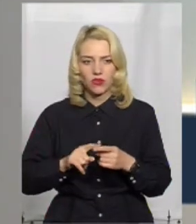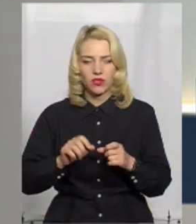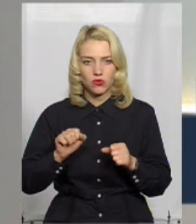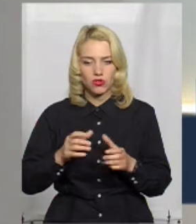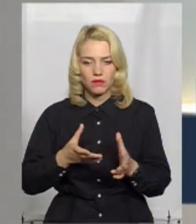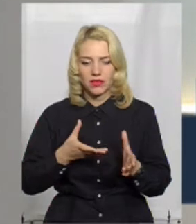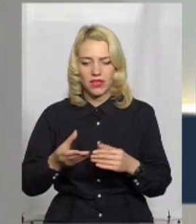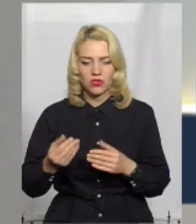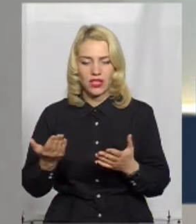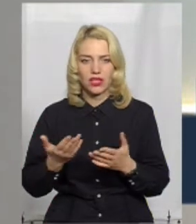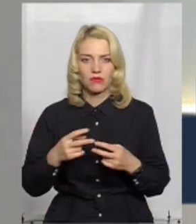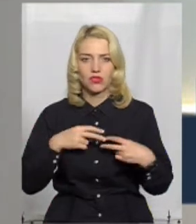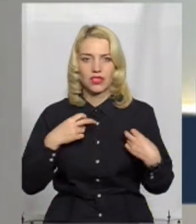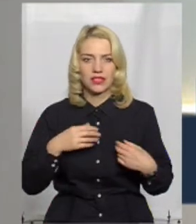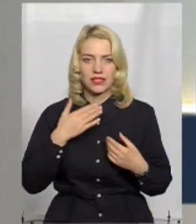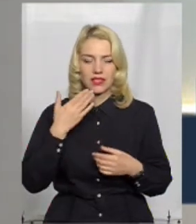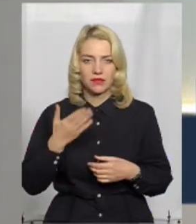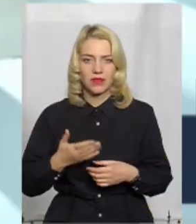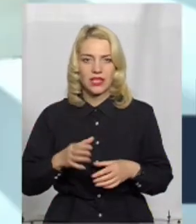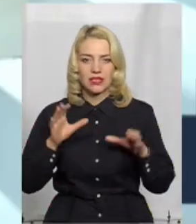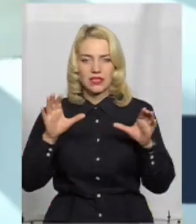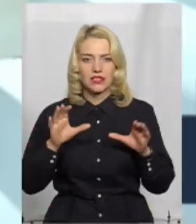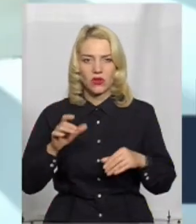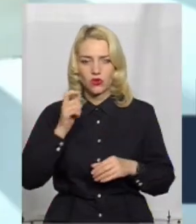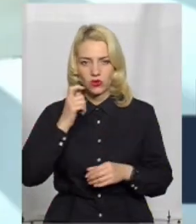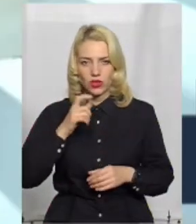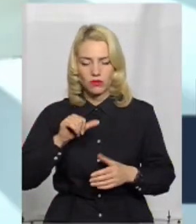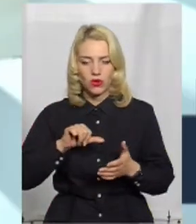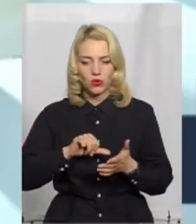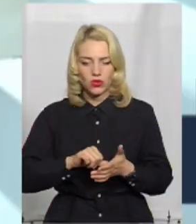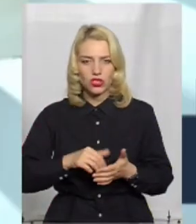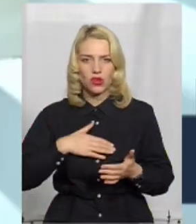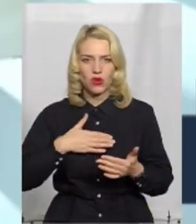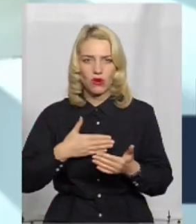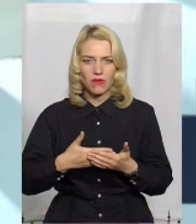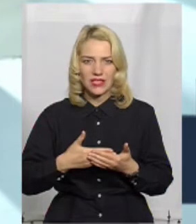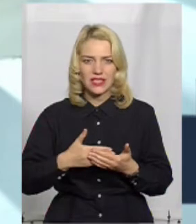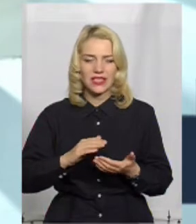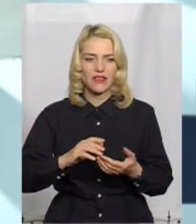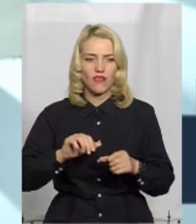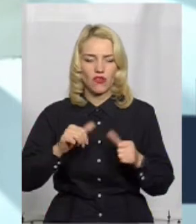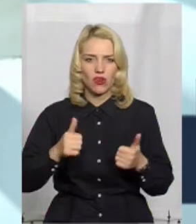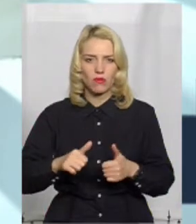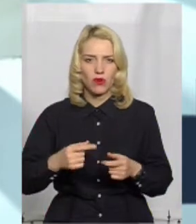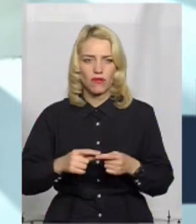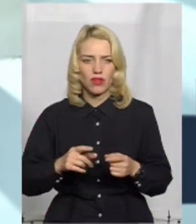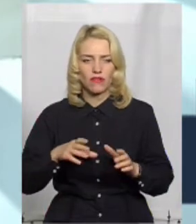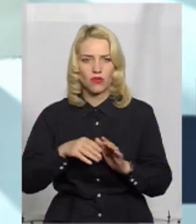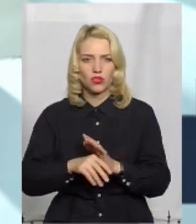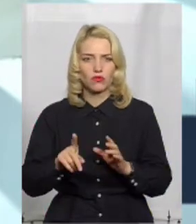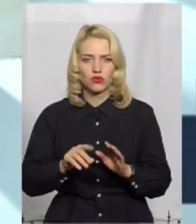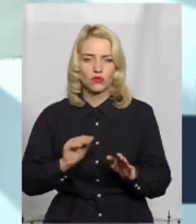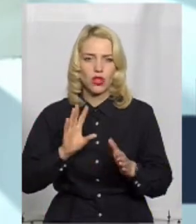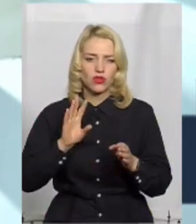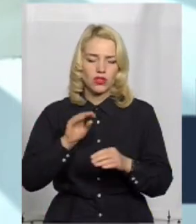піддаються якимось ризикам? Законом України про участь в громадських формувань, куди ми їх вводимо, хоча б, щоб якось надати дійсно